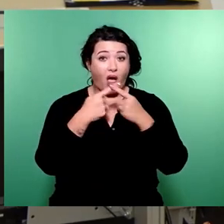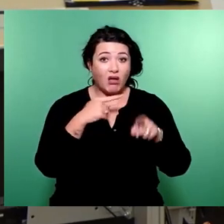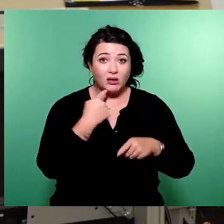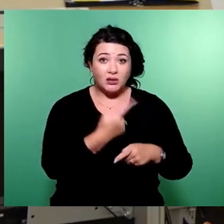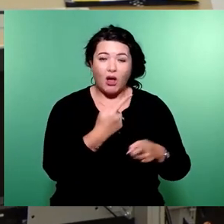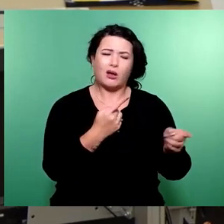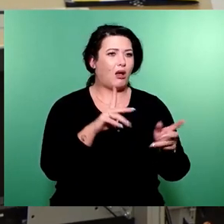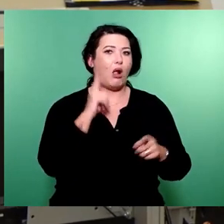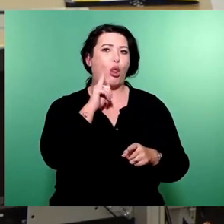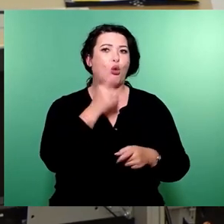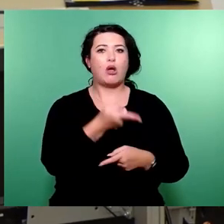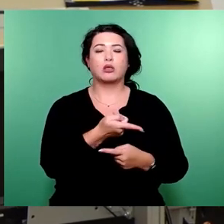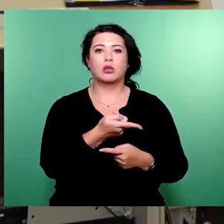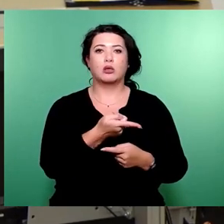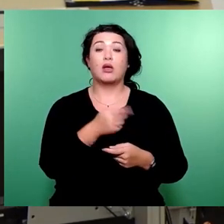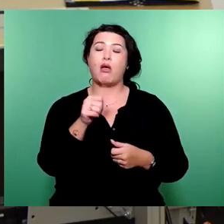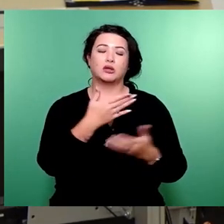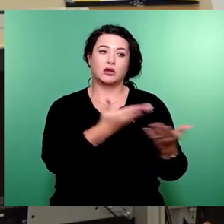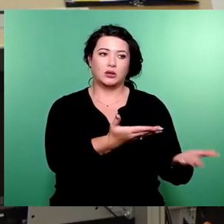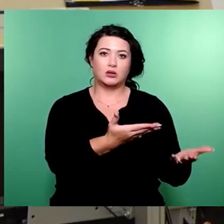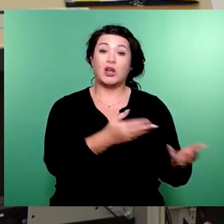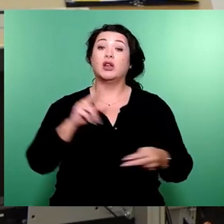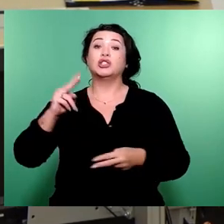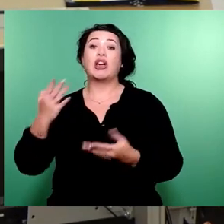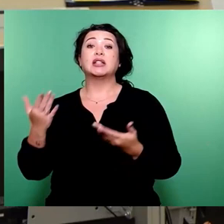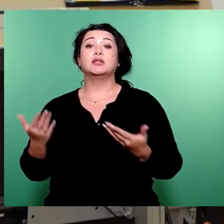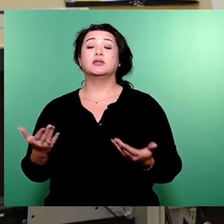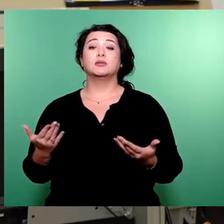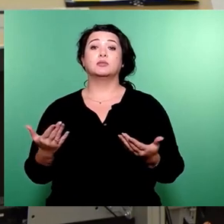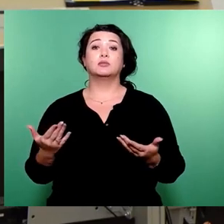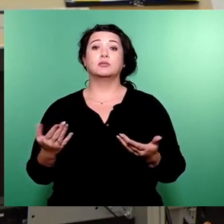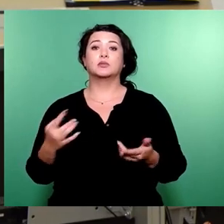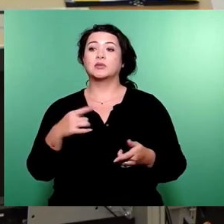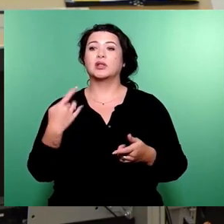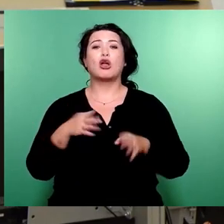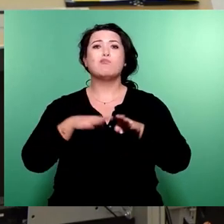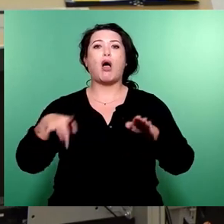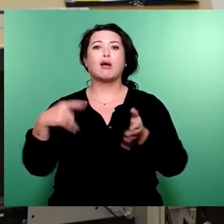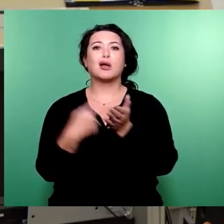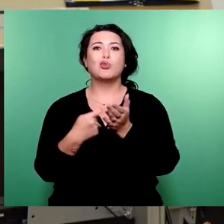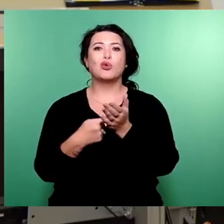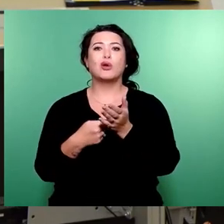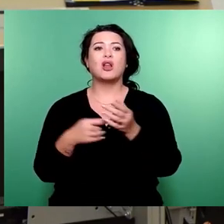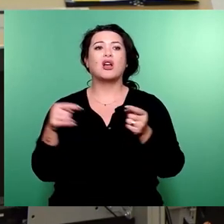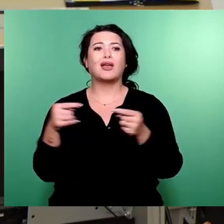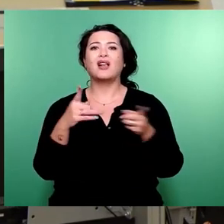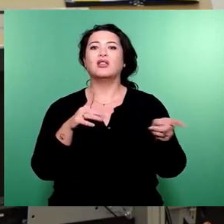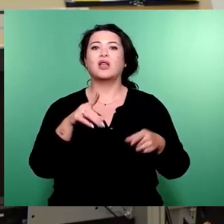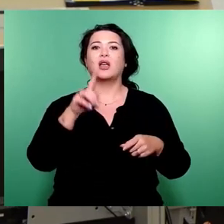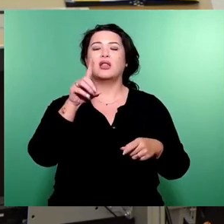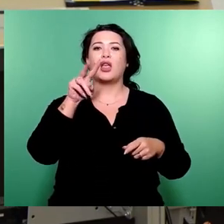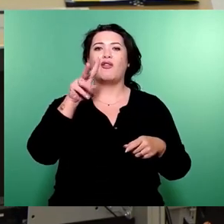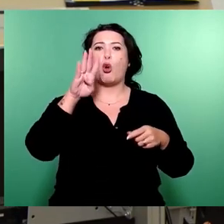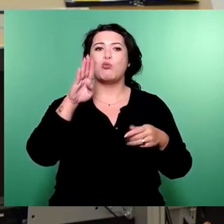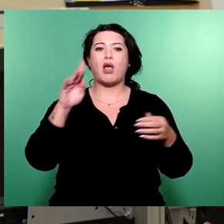Erstens. Zweitens. Hier die Parkgebühren gegen die DVB auszuspielen, ist in höchstem